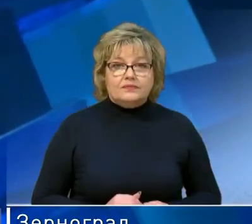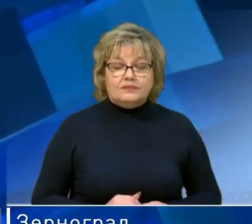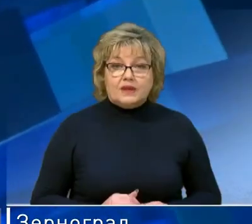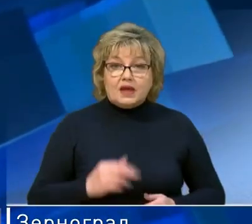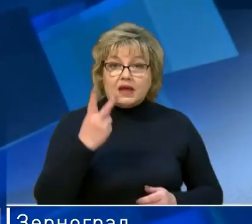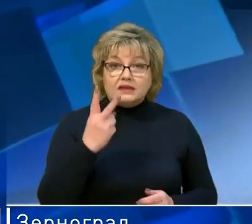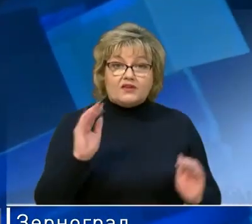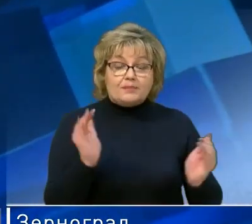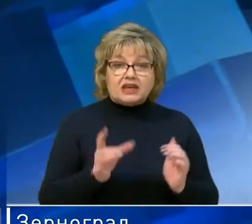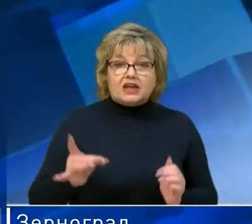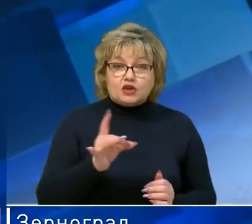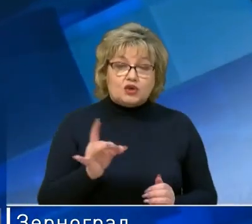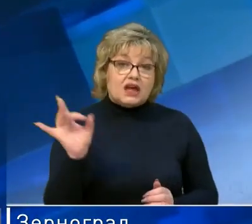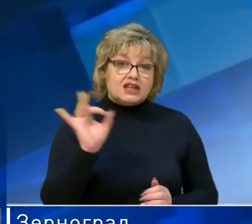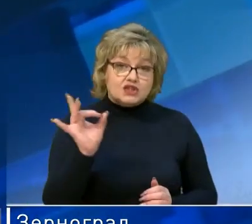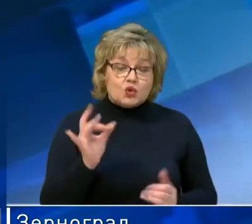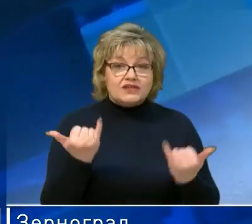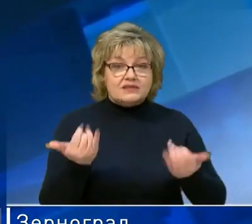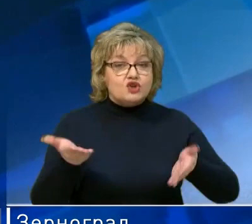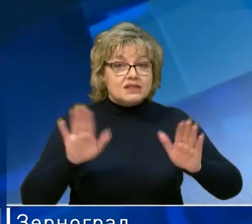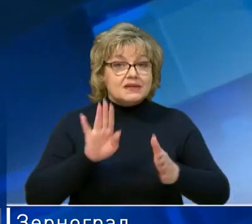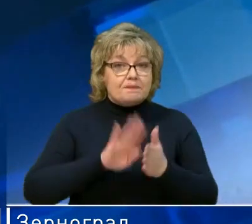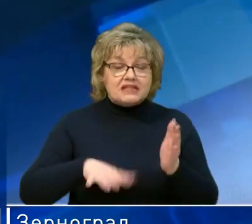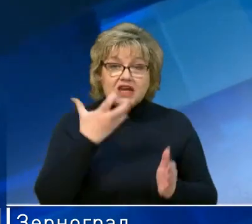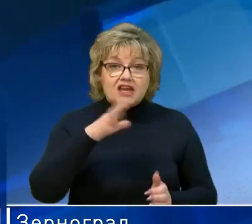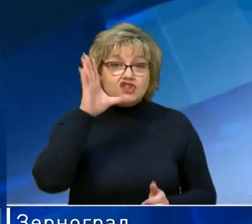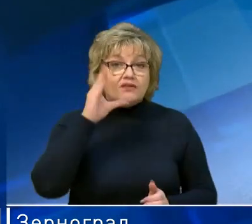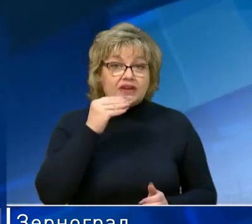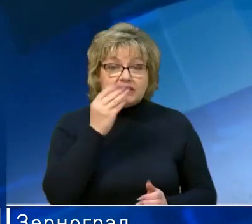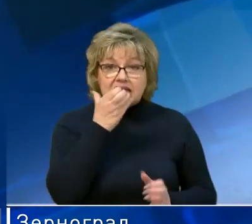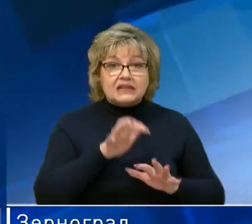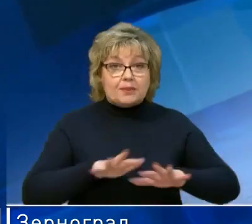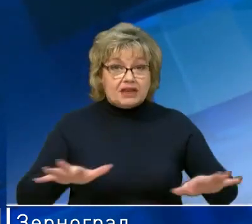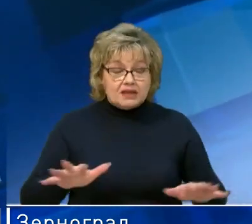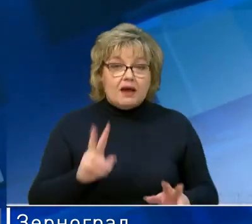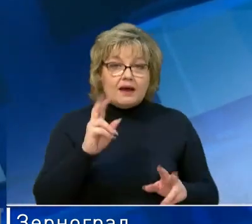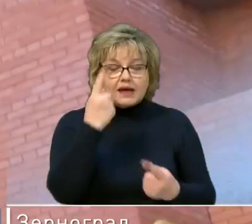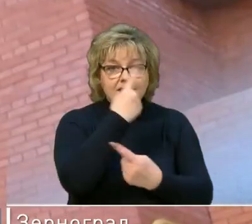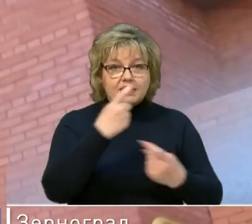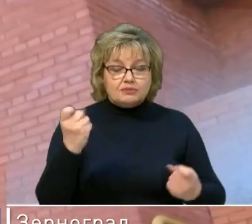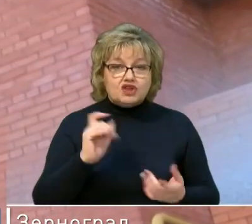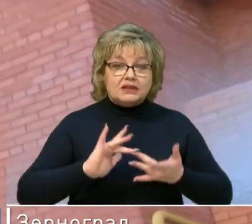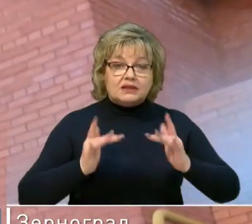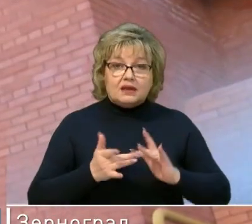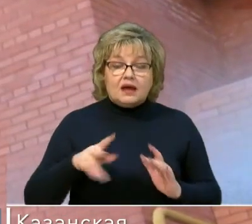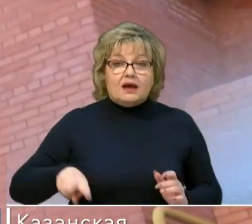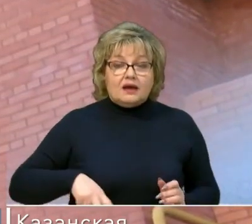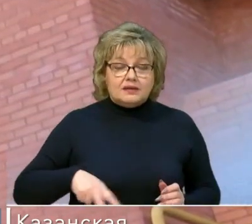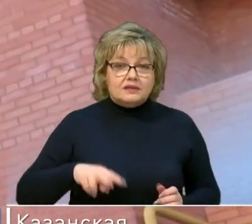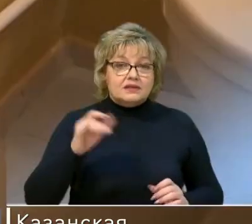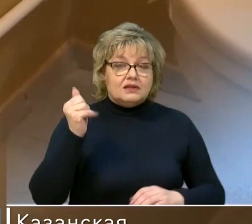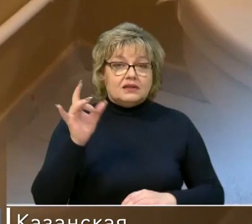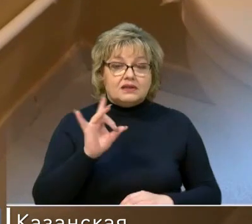Два микрорайона Ростова-на-Дону сегодня остались без горячей воды и отопления. Как сообщает сайт администрации Южной